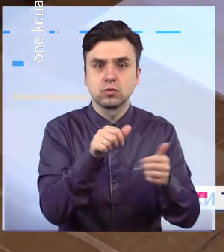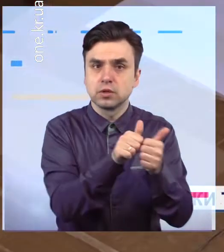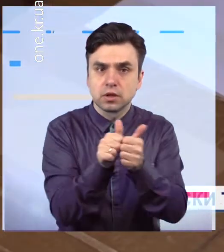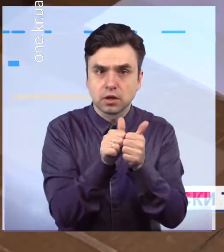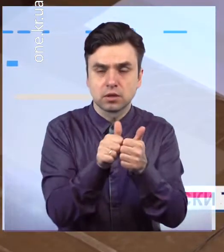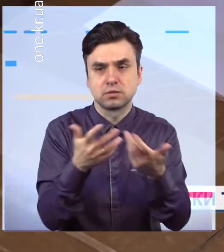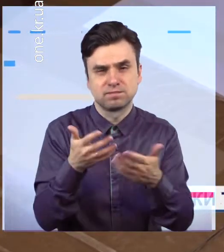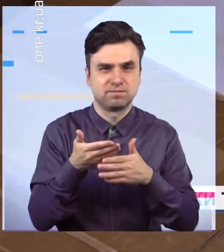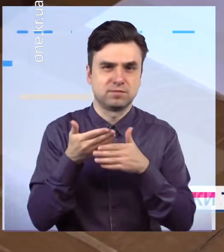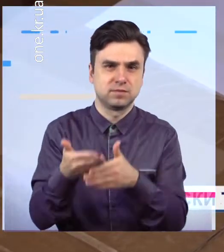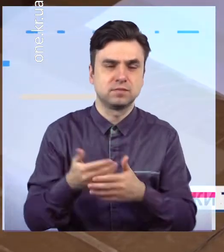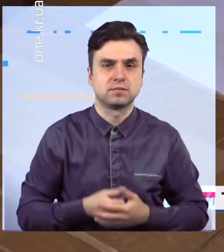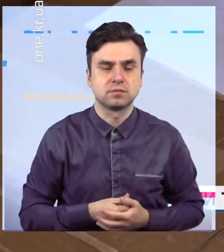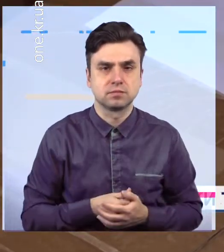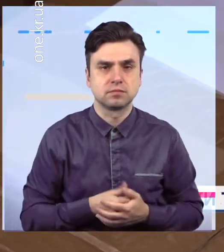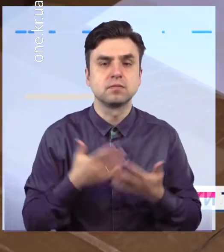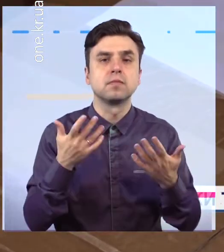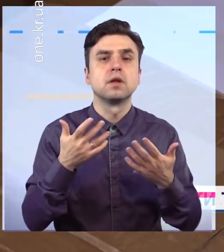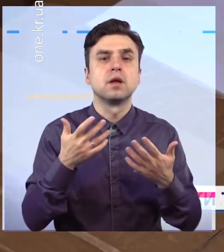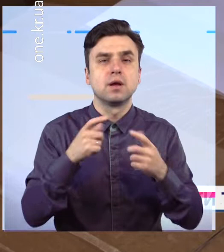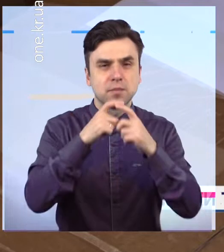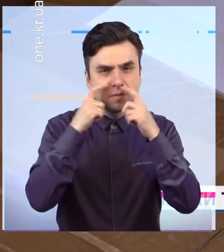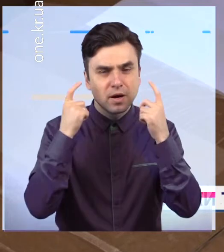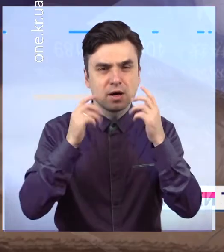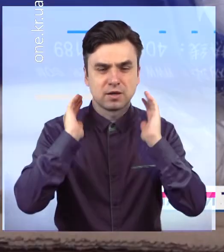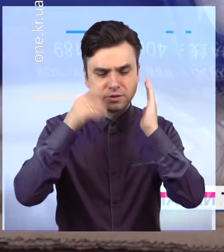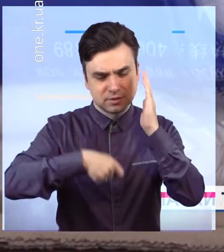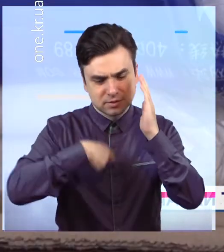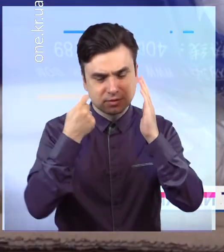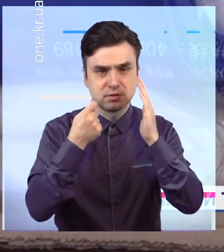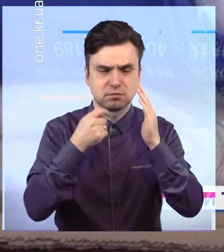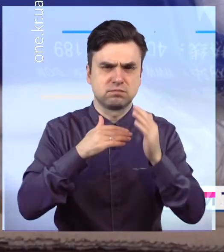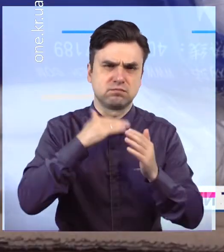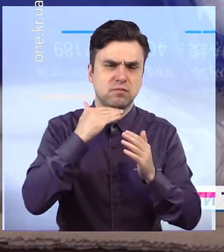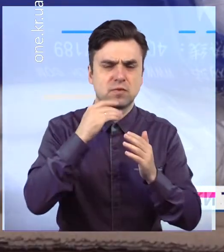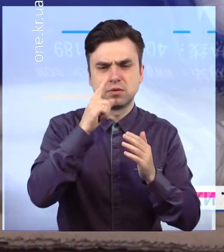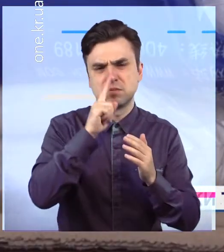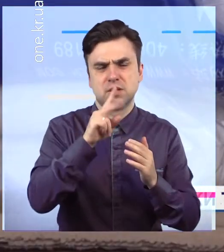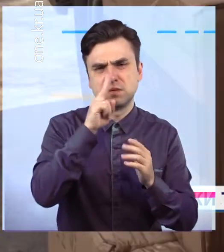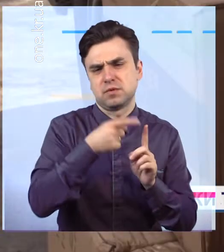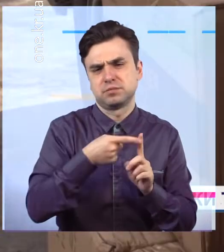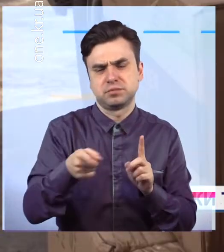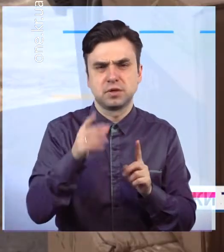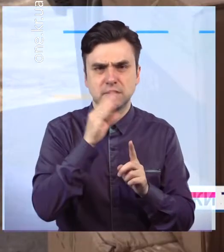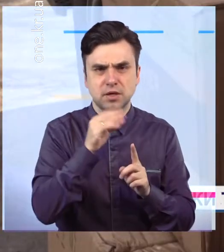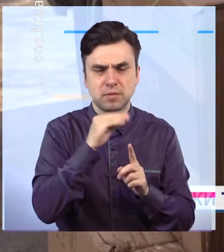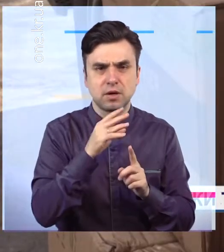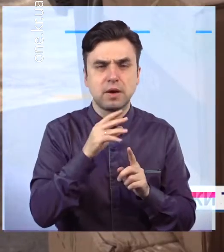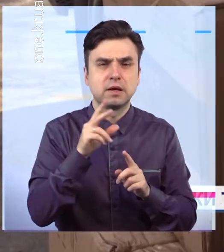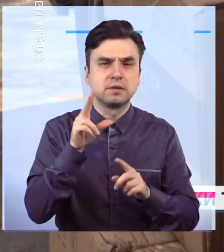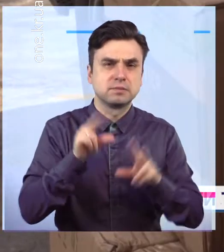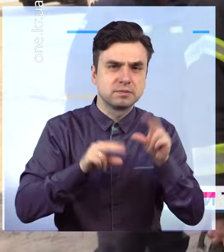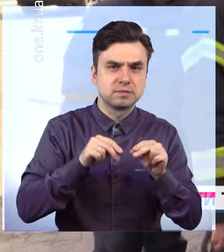цього обсягу медичного захисту має вистачити на декілька місяців. Втім, бажано, щоб цей гуманітарний вантаж так і залишився